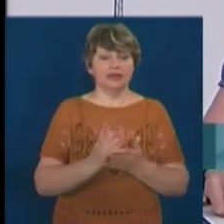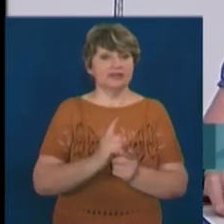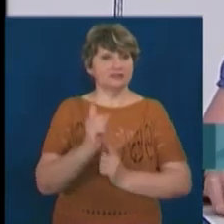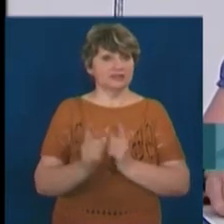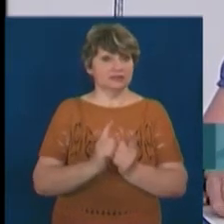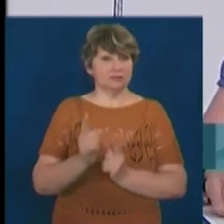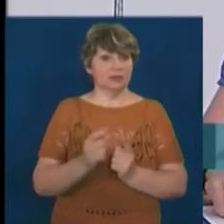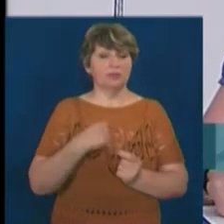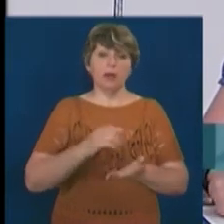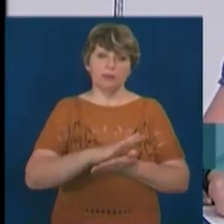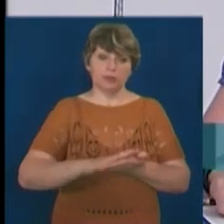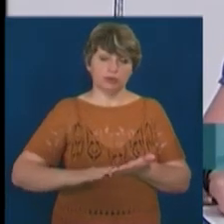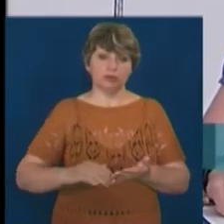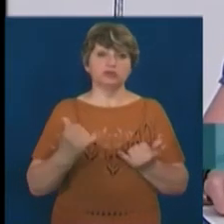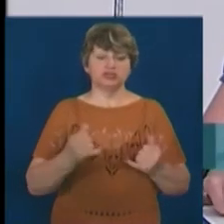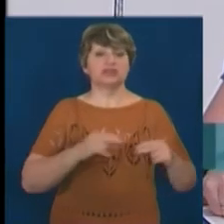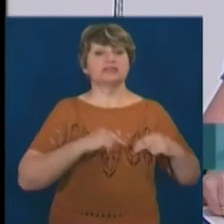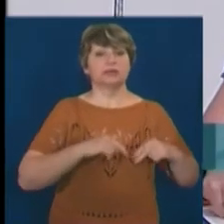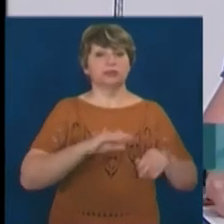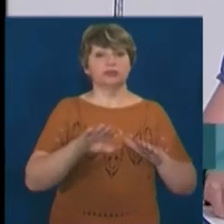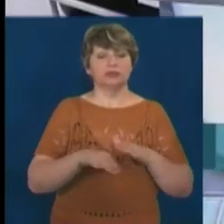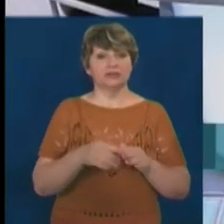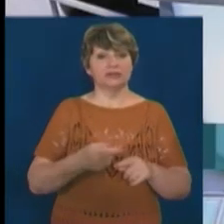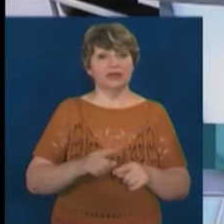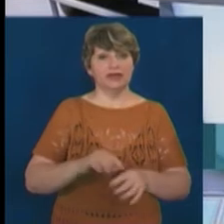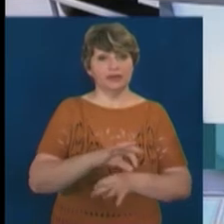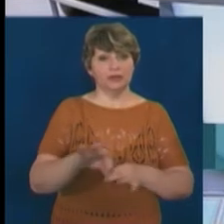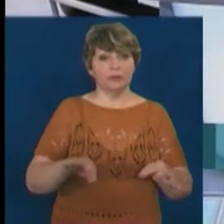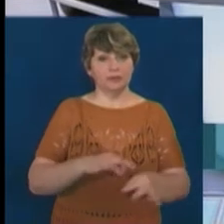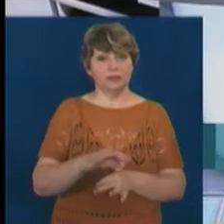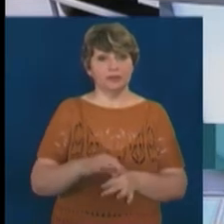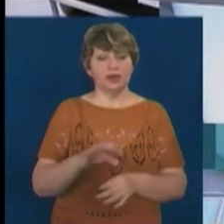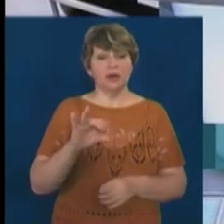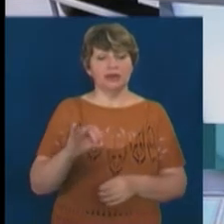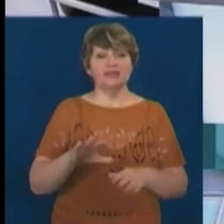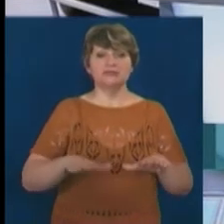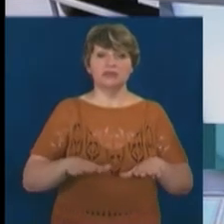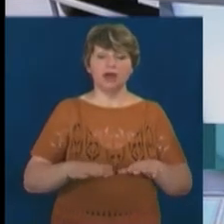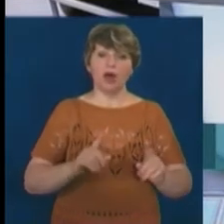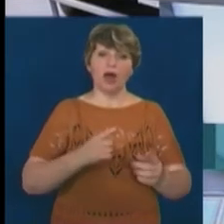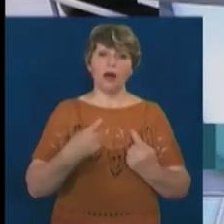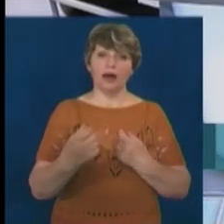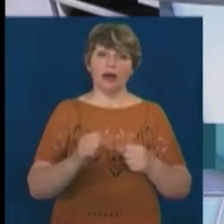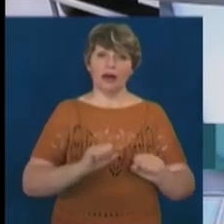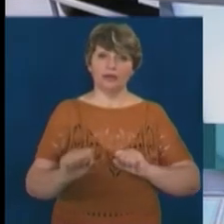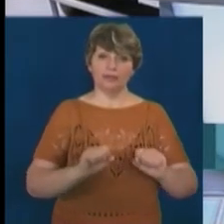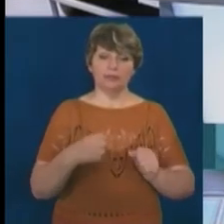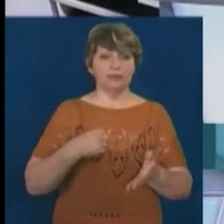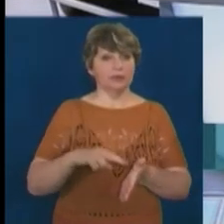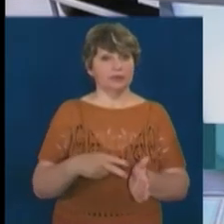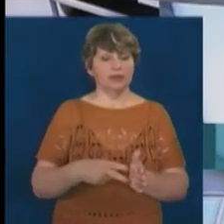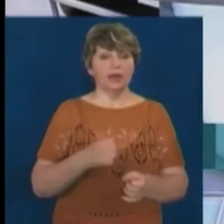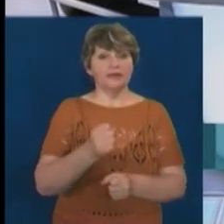продовжуємо роботу над цим проєктом. І в співпраці з міською адміністрацією плануємо